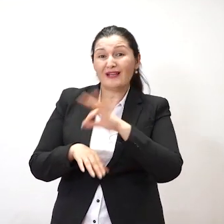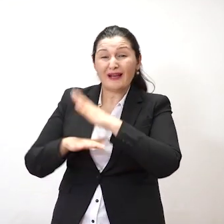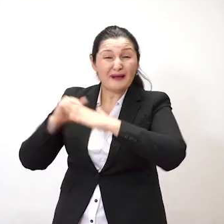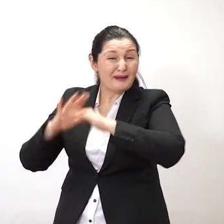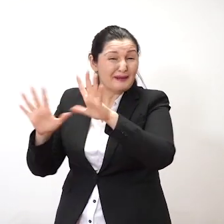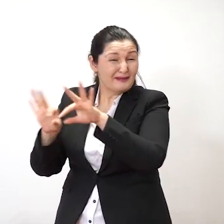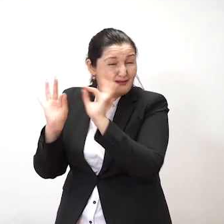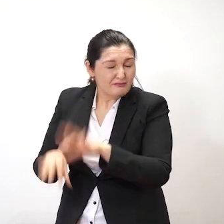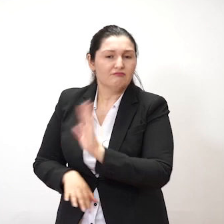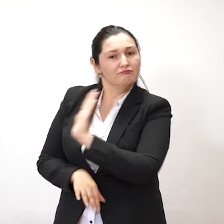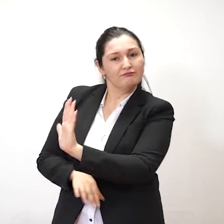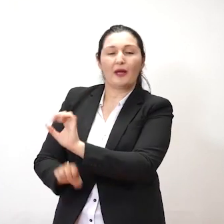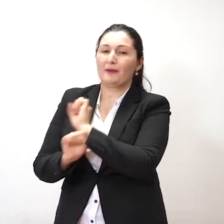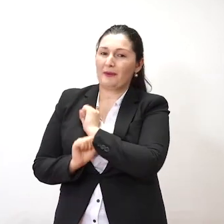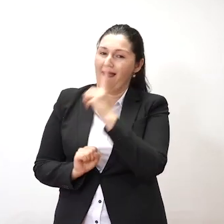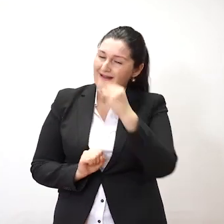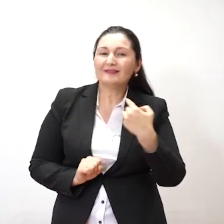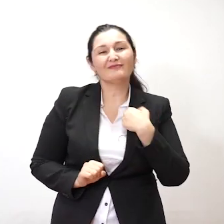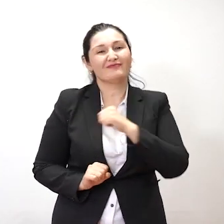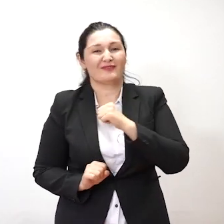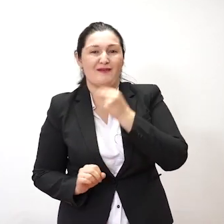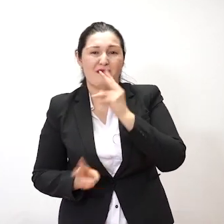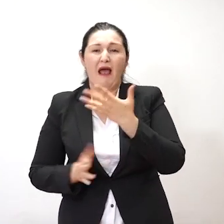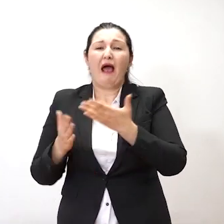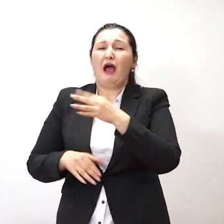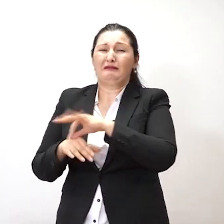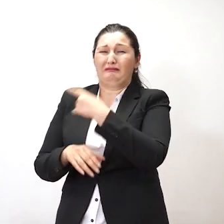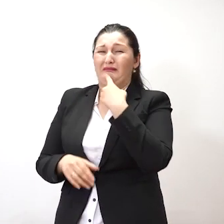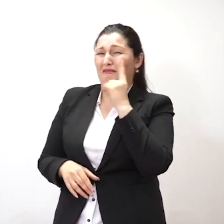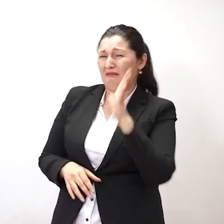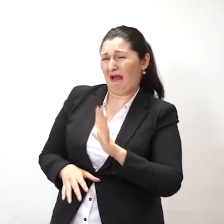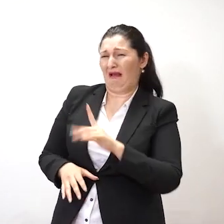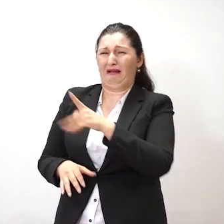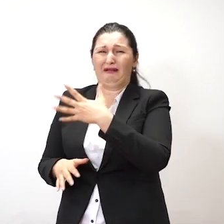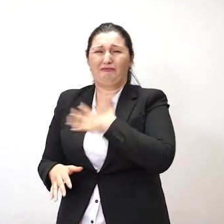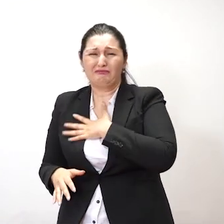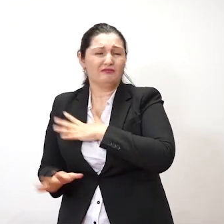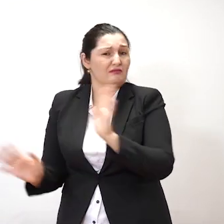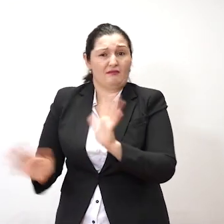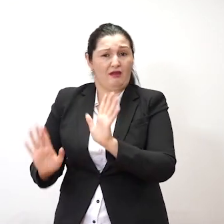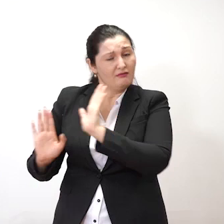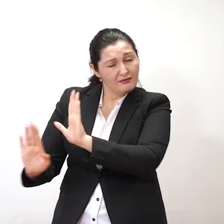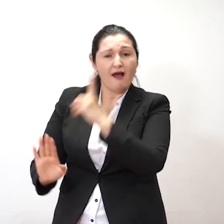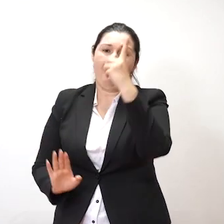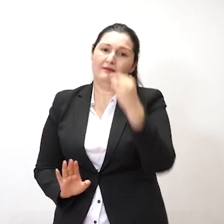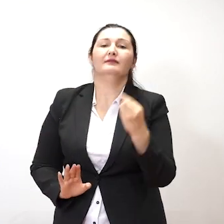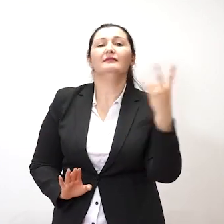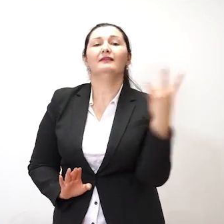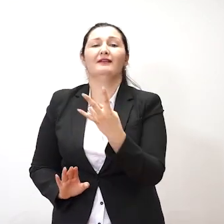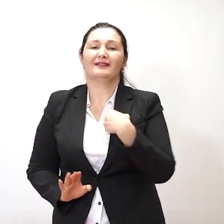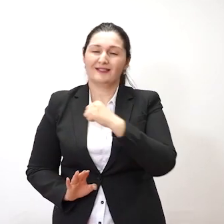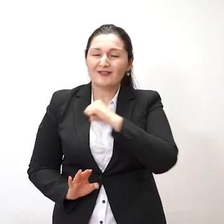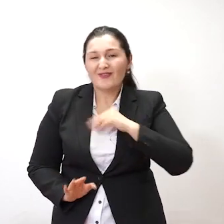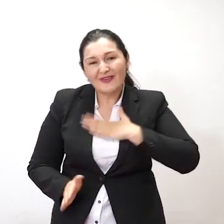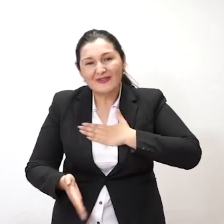خوب است ولی خوراق می پزند. برای اون نهی که مثلا غیزه همسرش بمزه است. برای اون که او یک در یک هفته یک روز امکان دارد که محبت